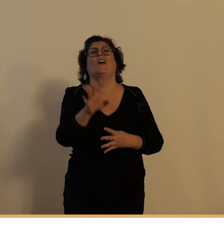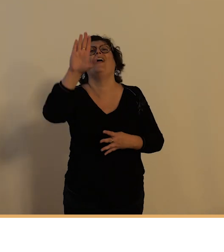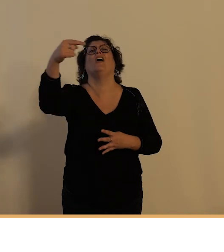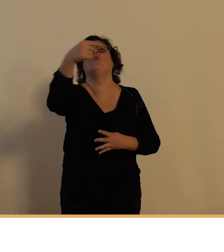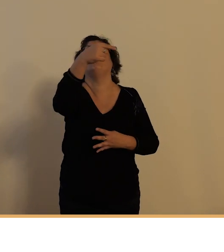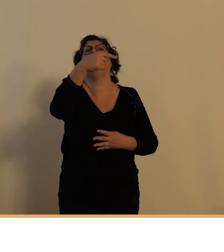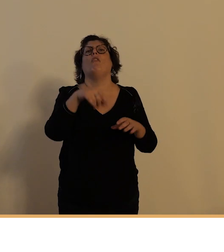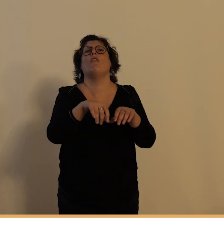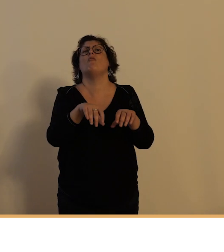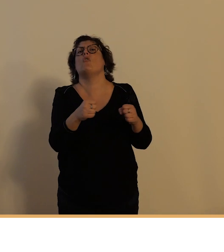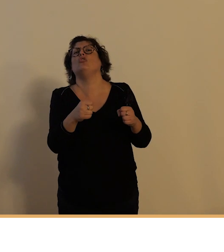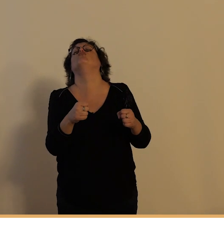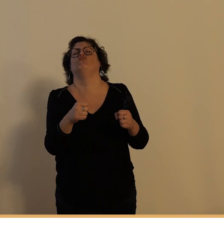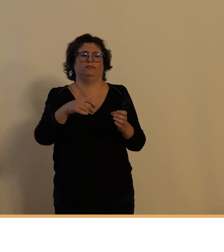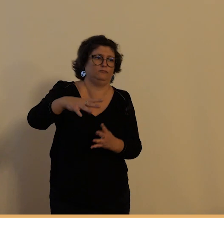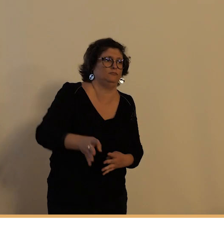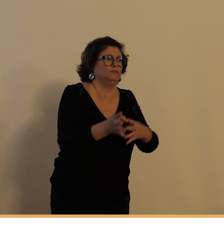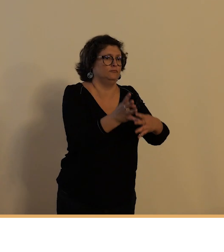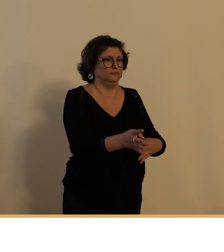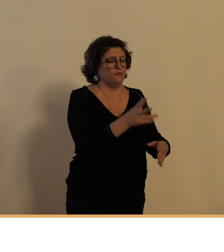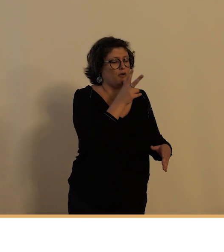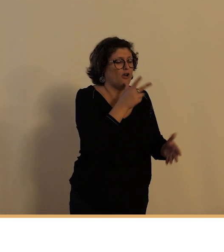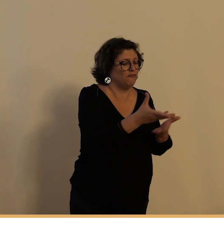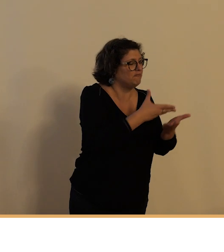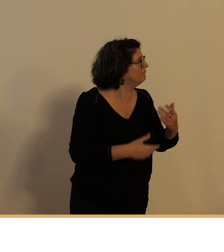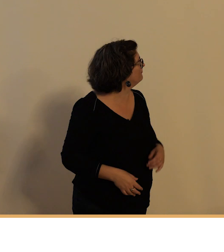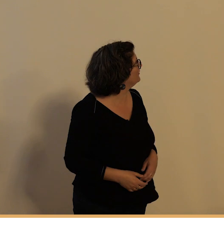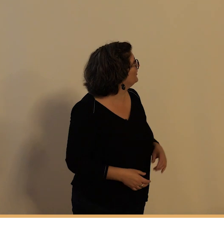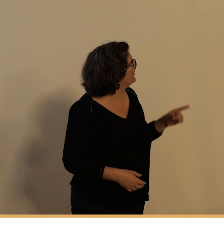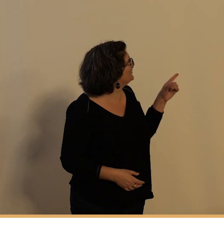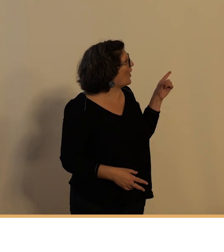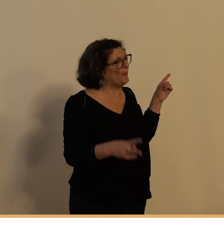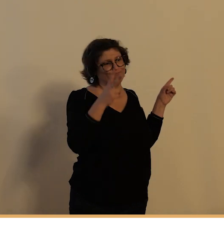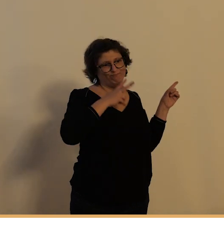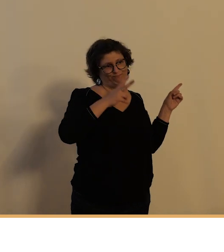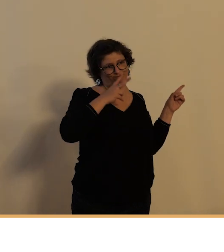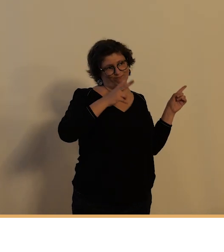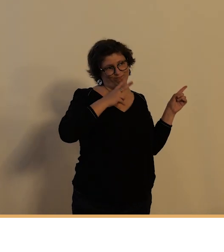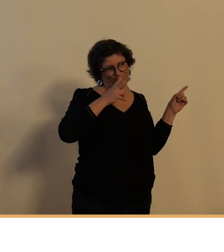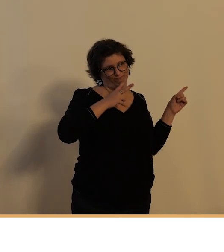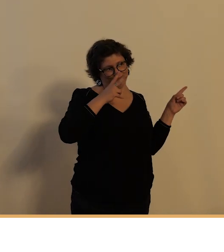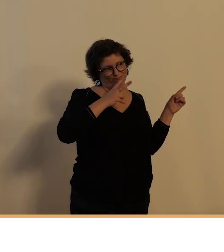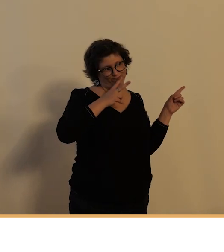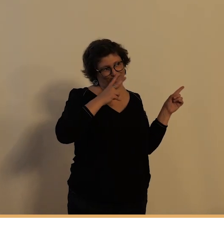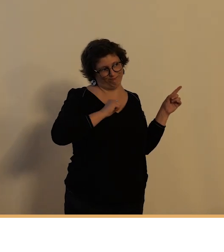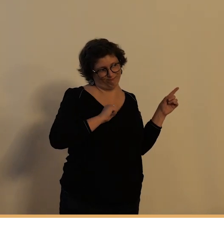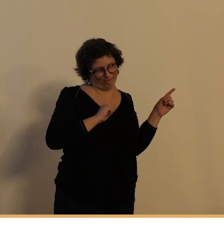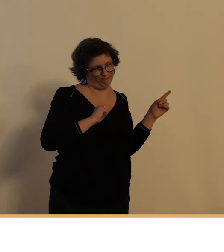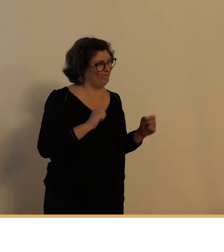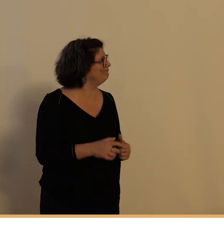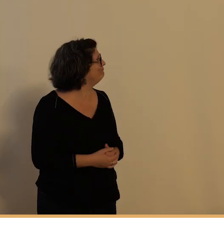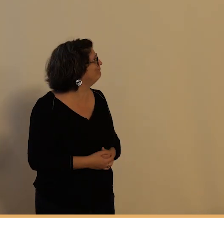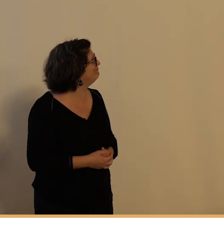entre amis et puis il a des petits plaisantins on a mis cette photographie en forme de clin d'oeil tout simplement parce que c'est une photographie